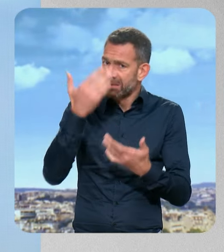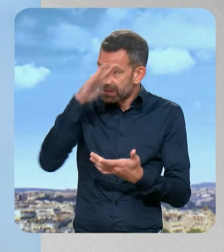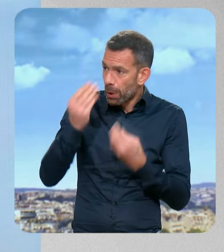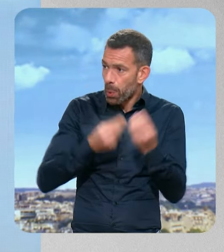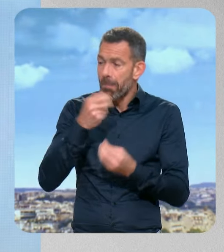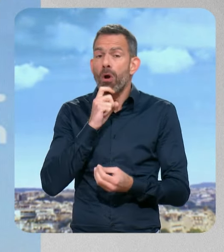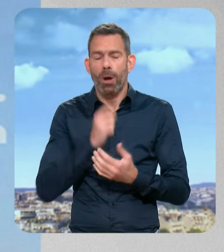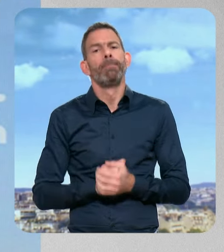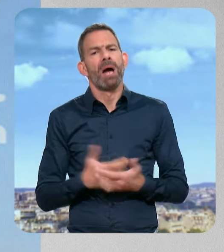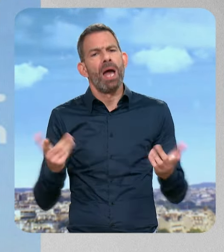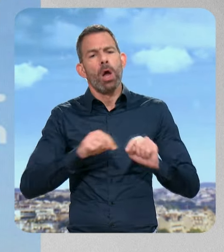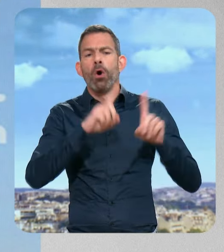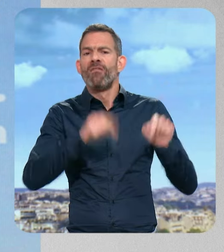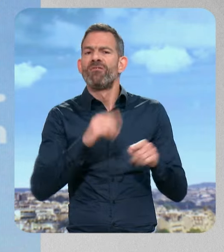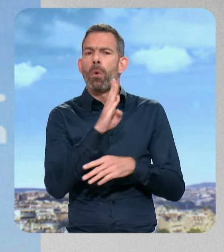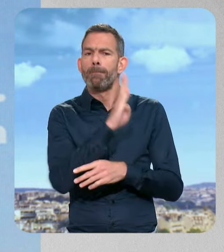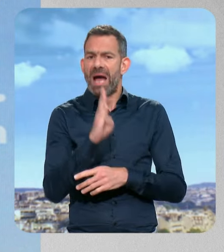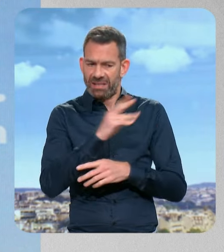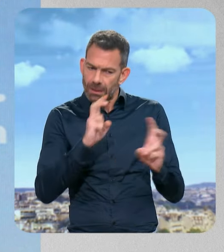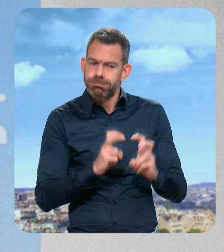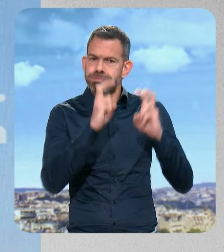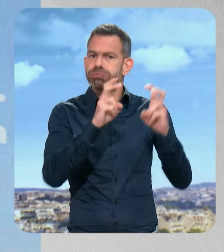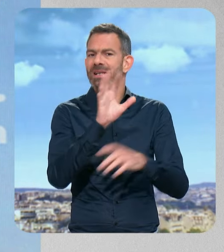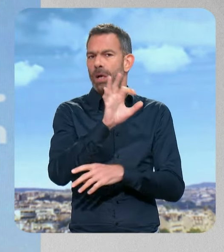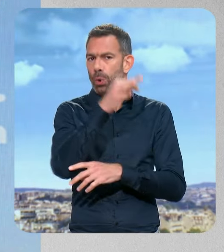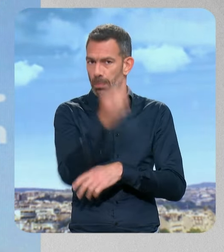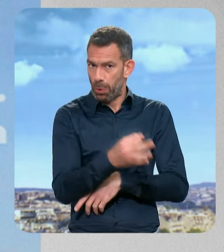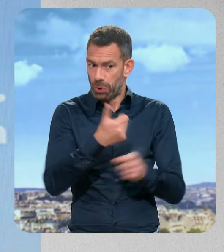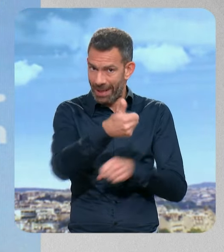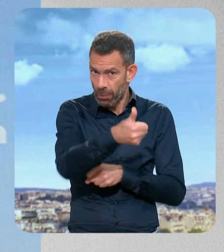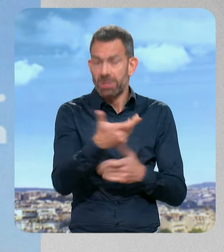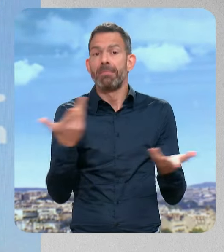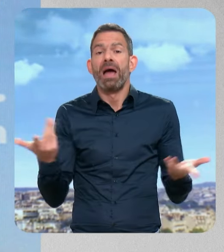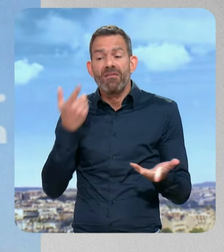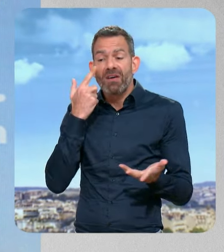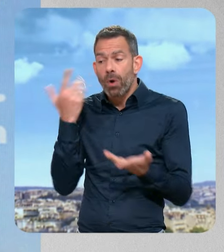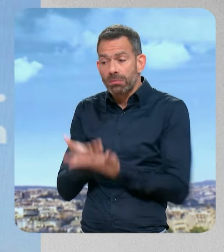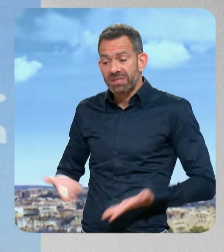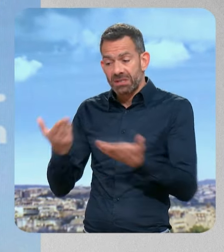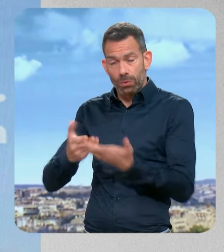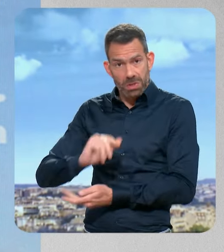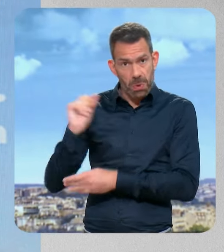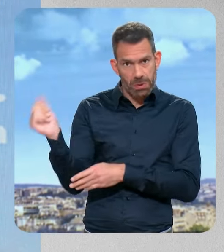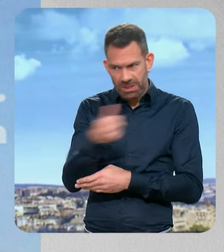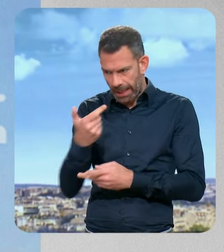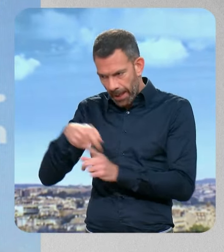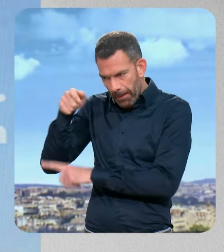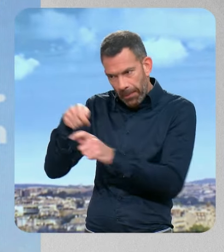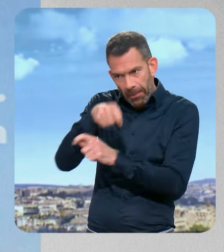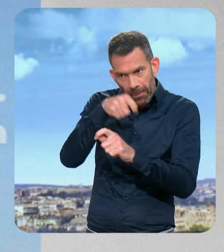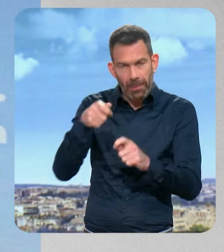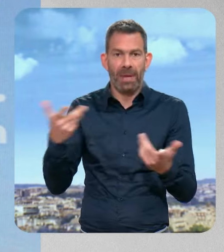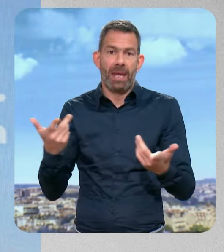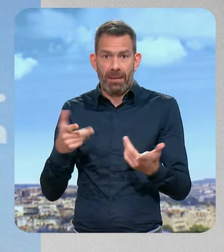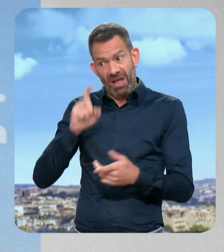'est déjà annoncé que le fonds Barnier va être augmenté l'an prochain de 50%. Maintenant, on doit analyser chaque situation dans chaque commune et que tout soit reconnu en état de catastrophe